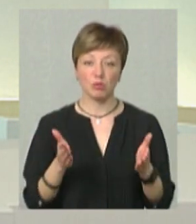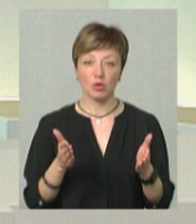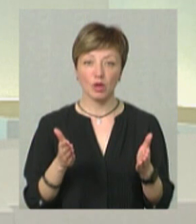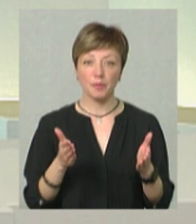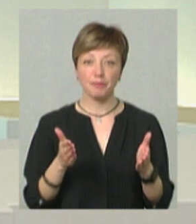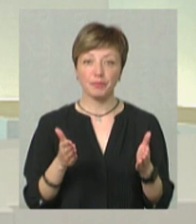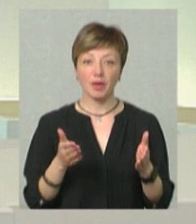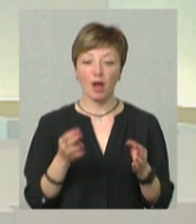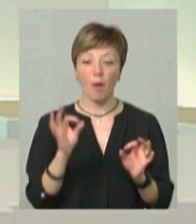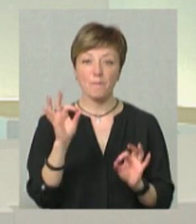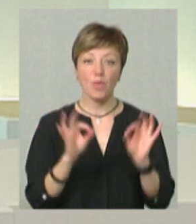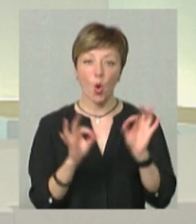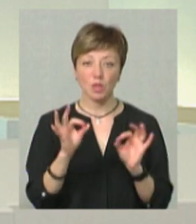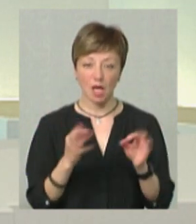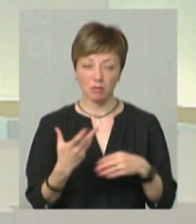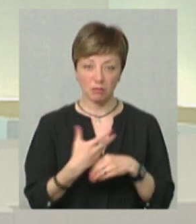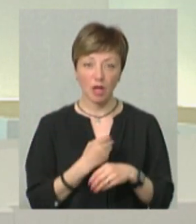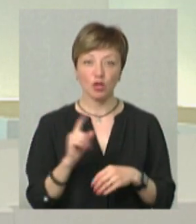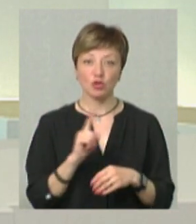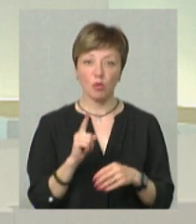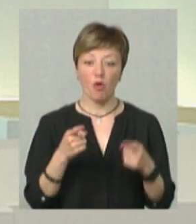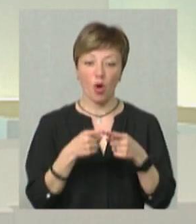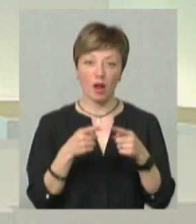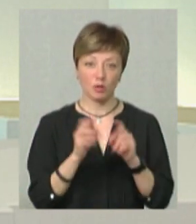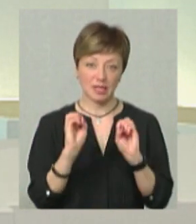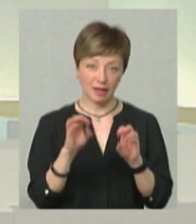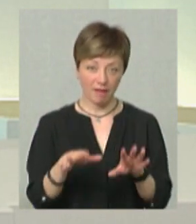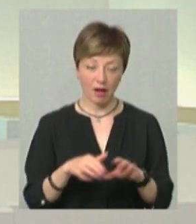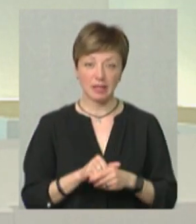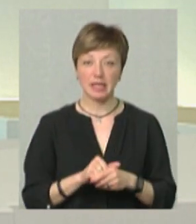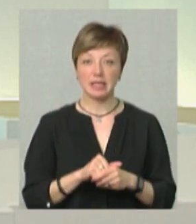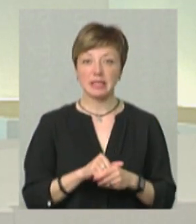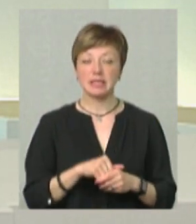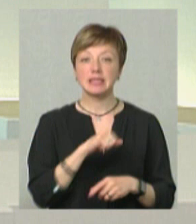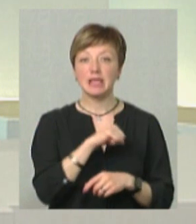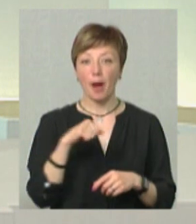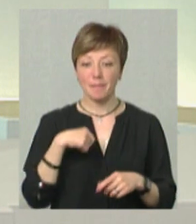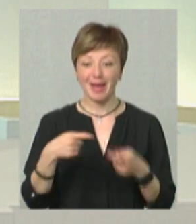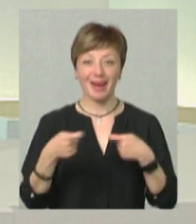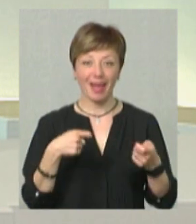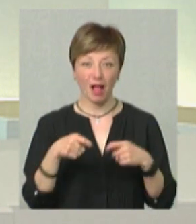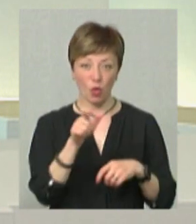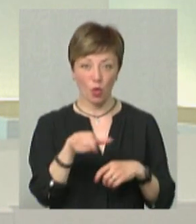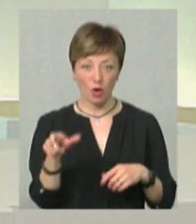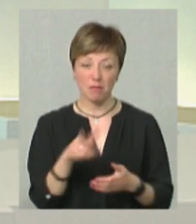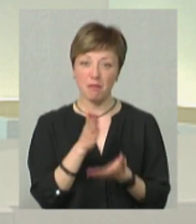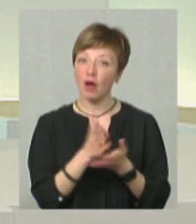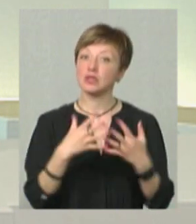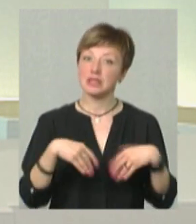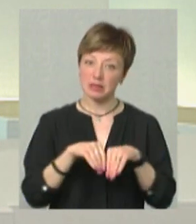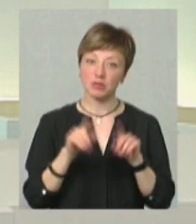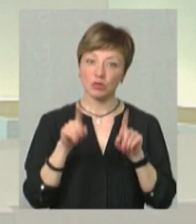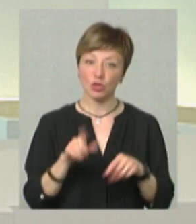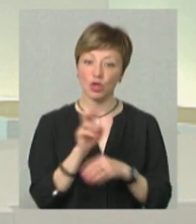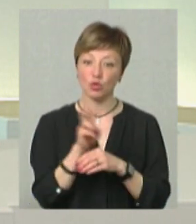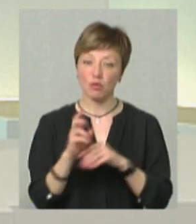брати якусь комісію для того, щоб здавати в оренду. Тобто самі ріелтори також це їхня робота, вони також мають сім'ї, вони також